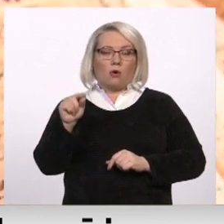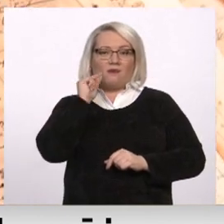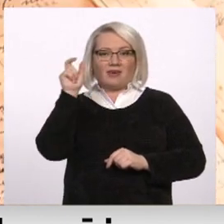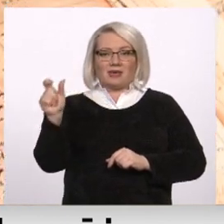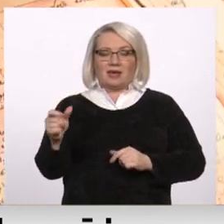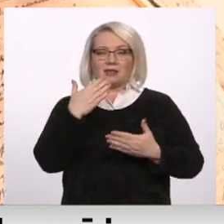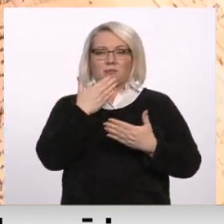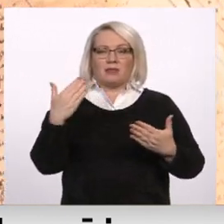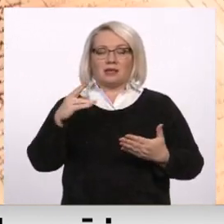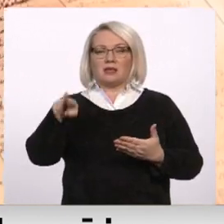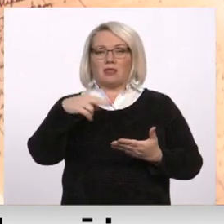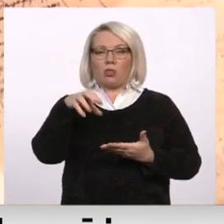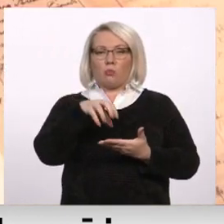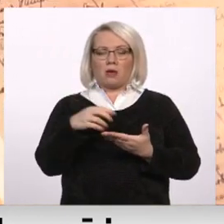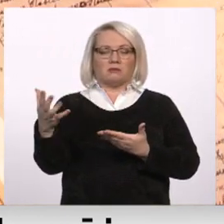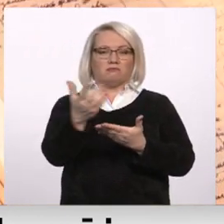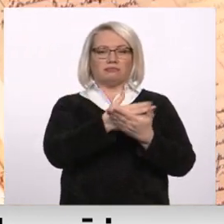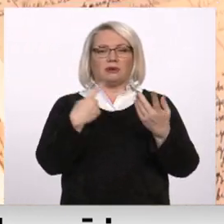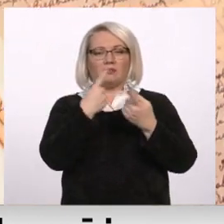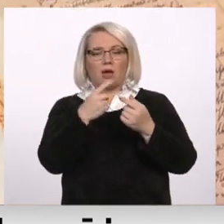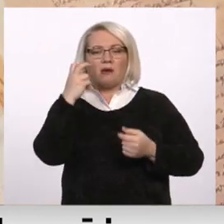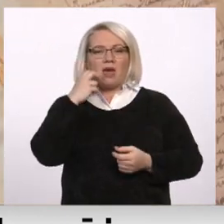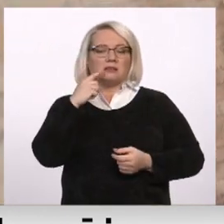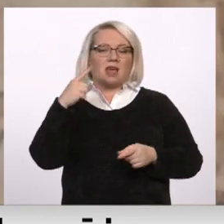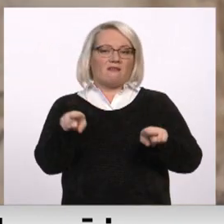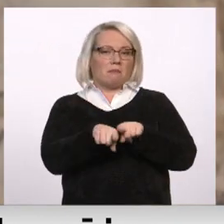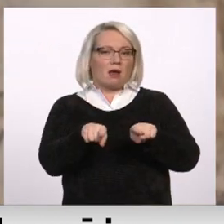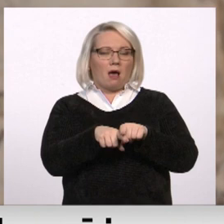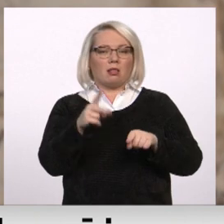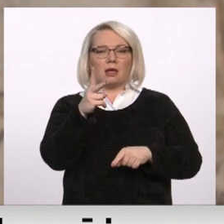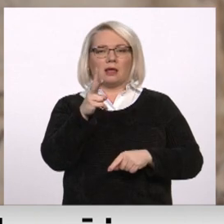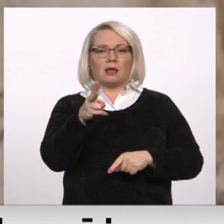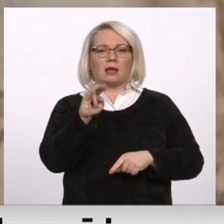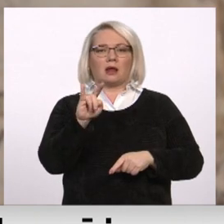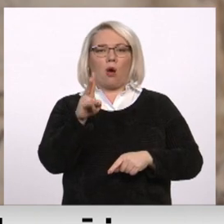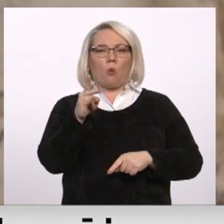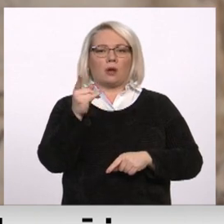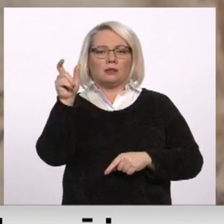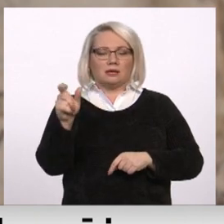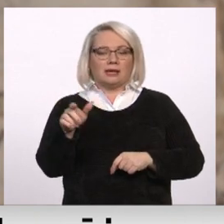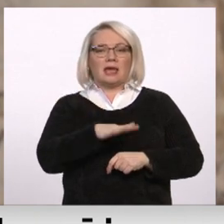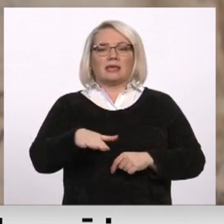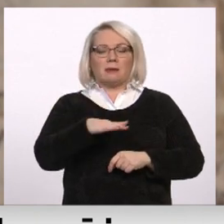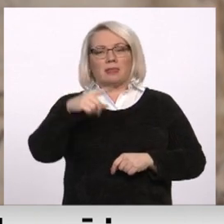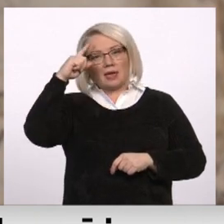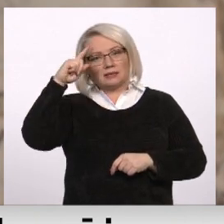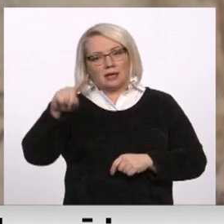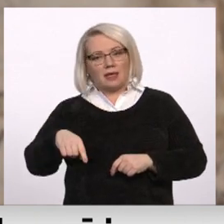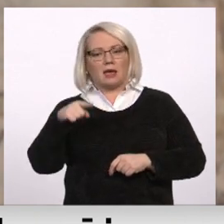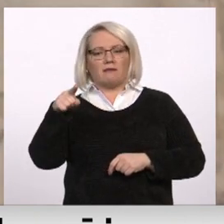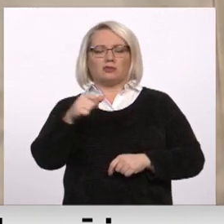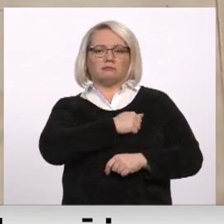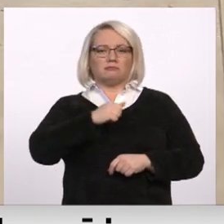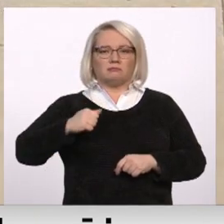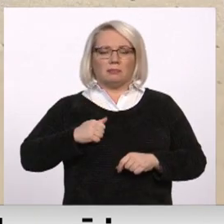pateicoties datubāzai, ieguvs informāciju par vecstāva brāli Jāni Kraukli. Līdz šim ģimenei vien no nostāstiem bija zināms, ka viņš dienai